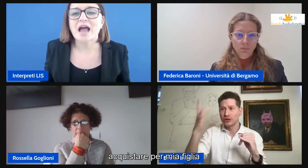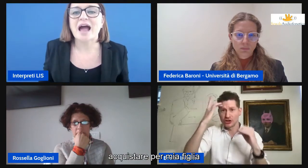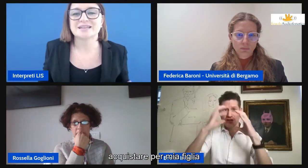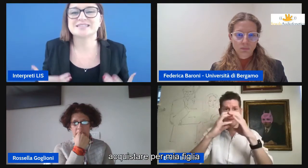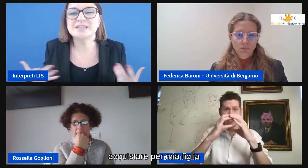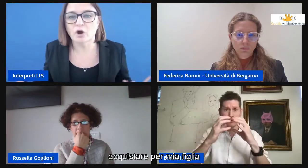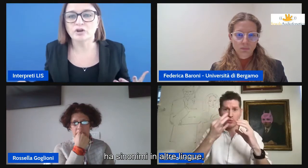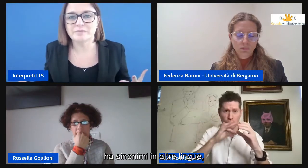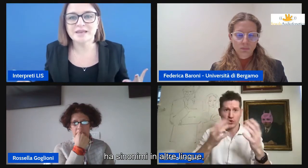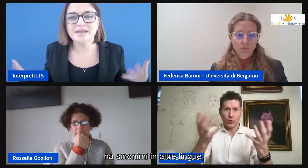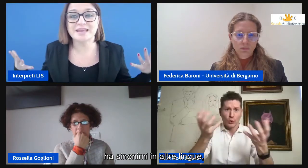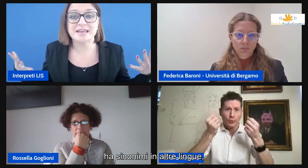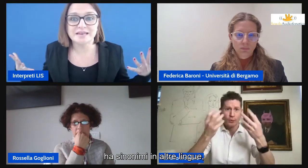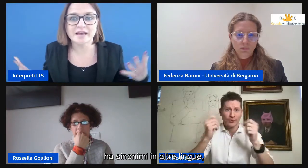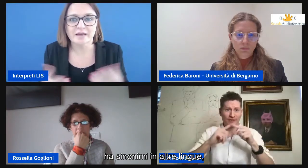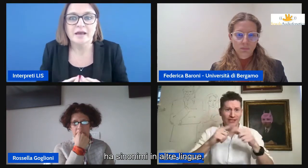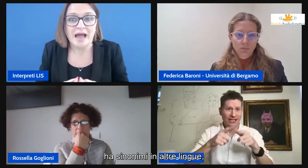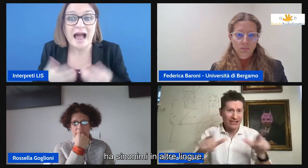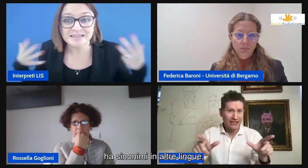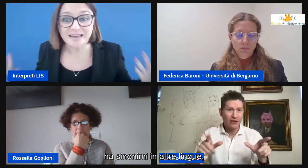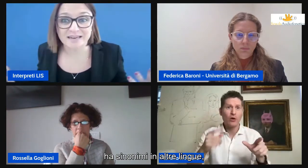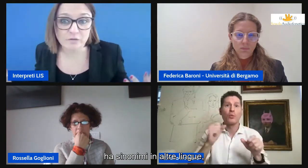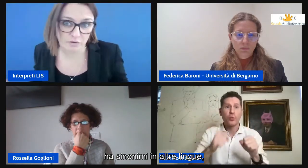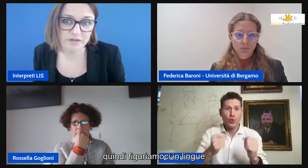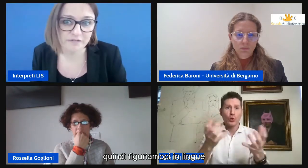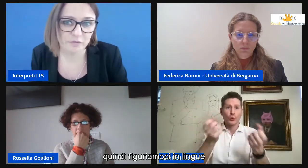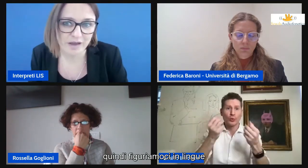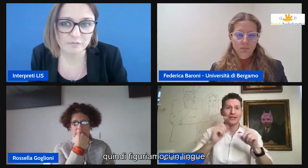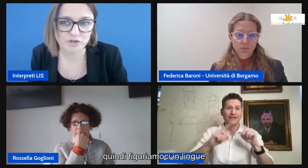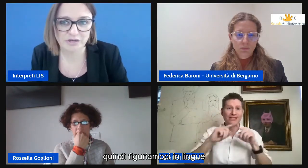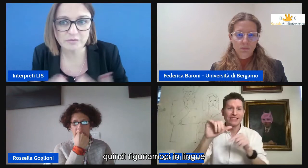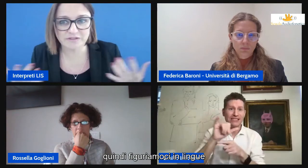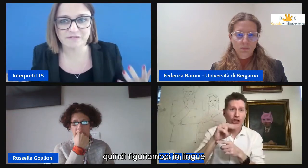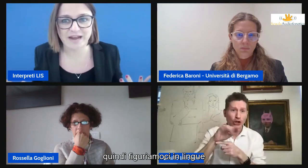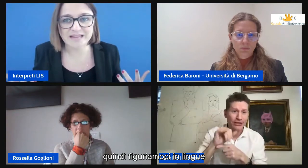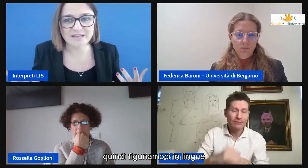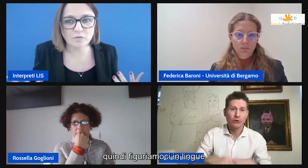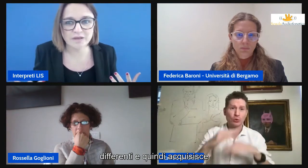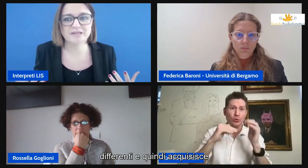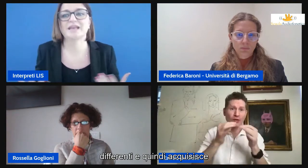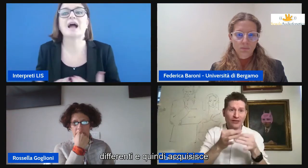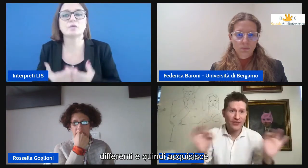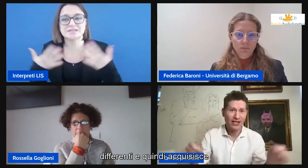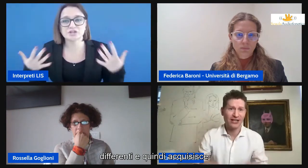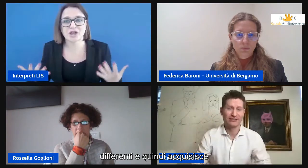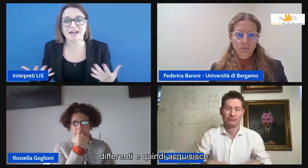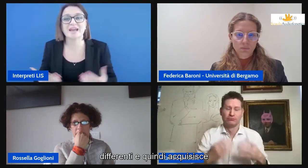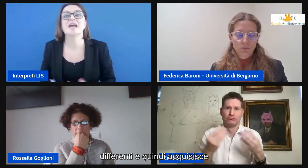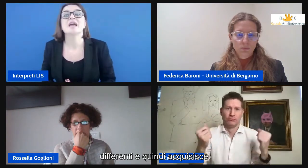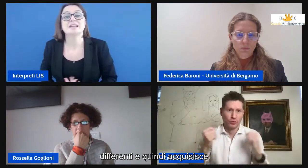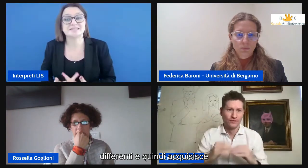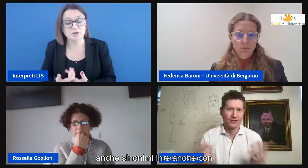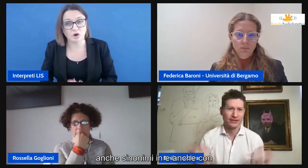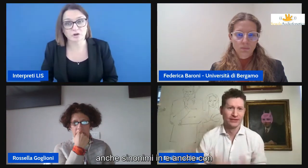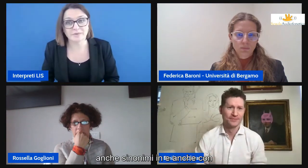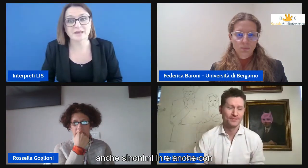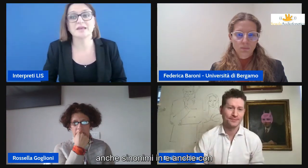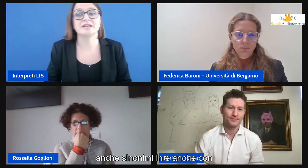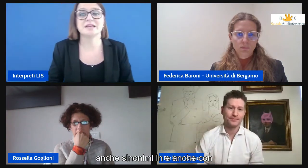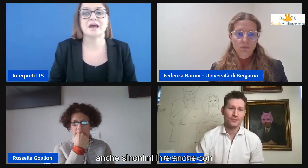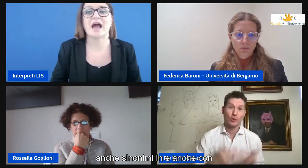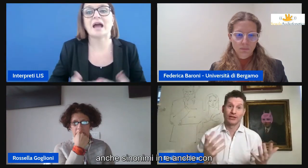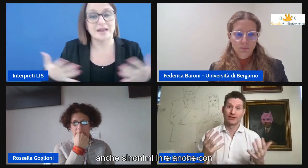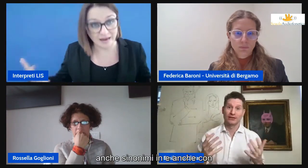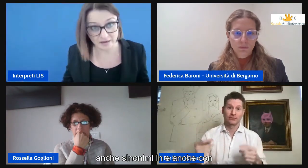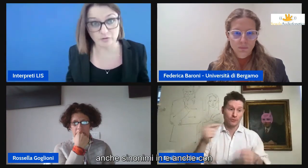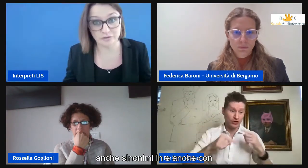figlia ha sinonimi in altre lingue quindi figuriamoci lingue differenti quindi acquisisce anche sinonimi